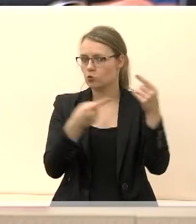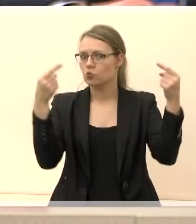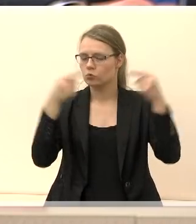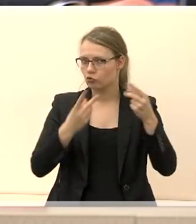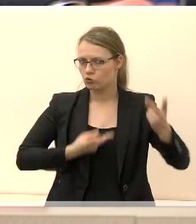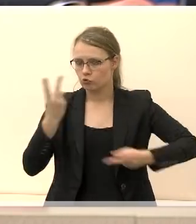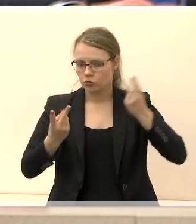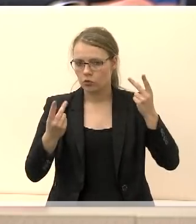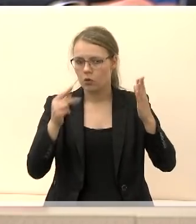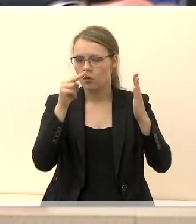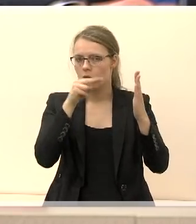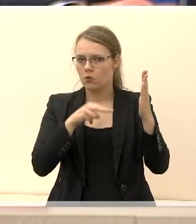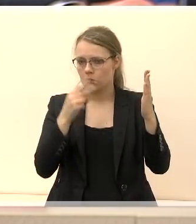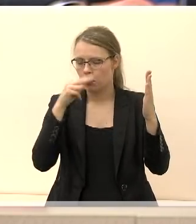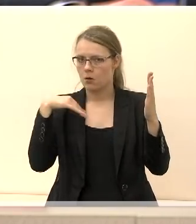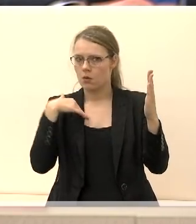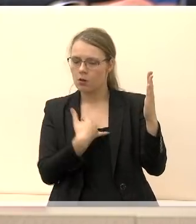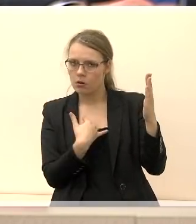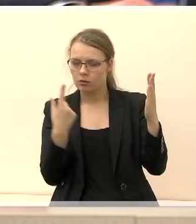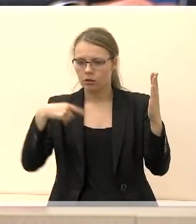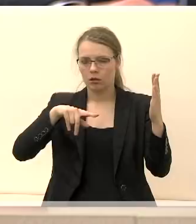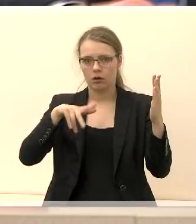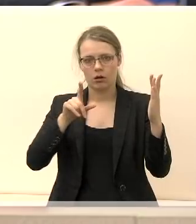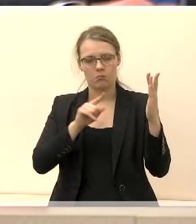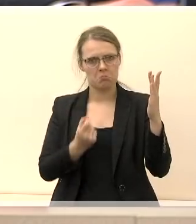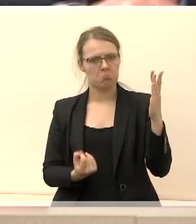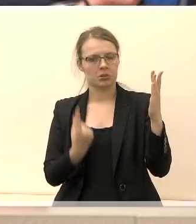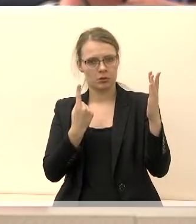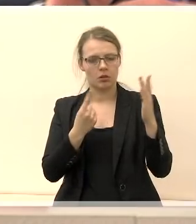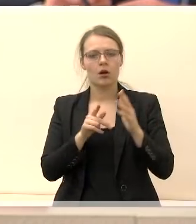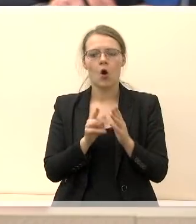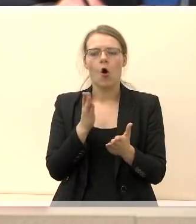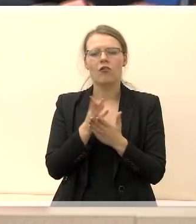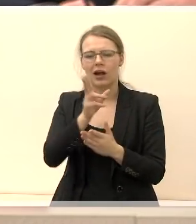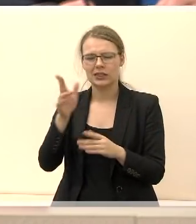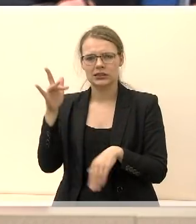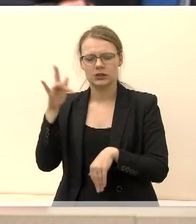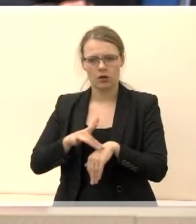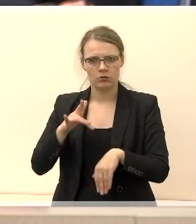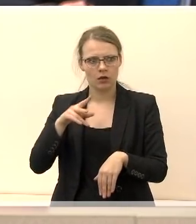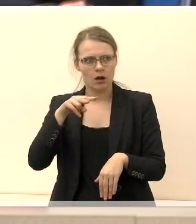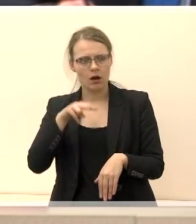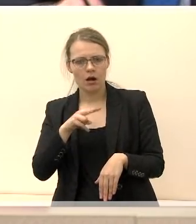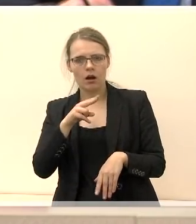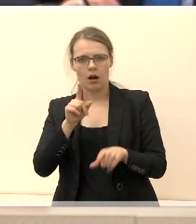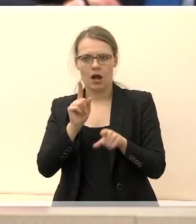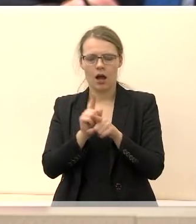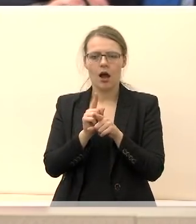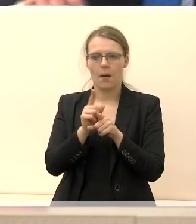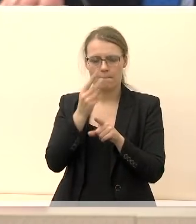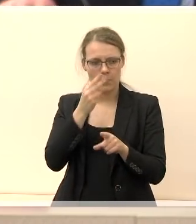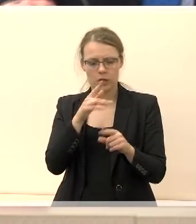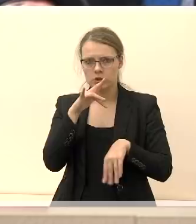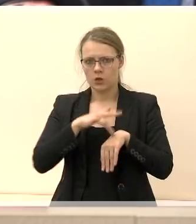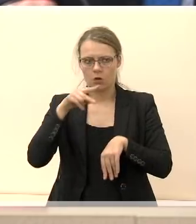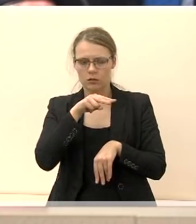Kai kuriuom nustebė, kai kuriuos šokiravo, o ypač susireikšminusius mūsų Lietuvos politologus. Kai